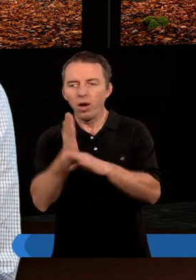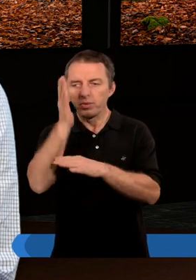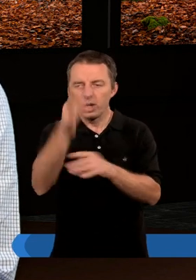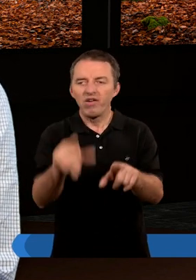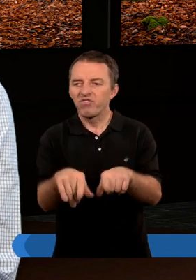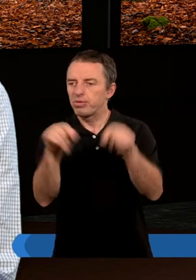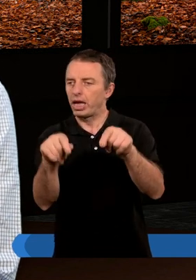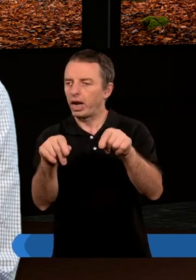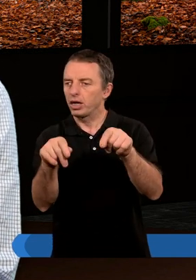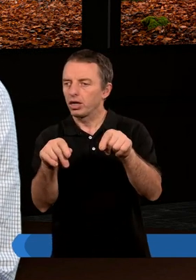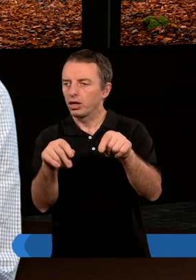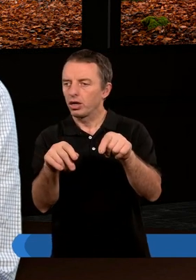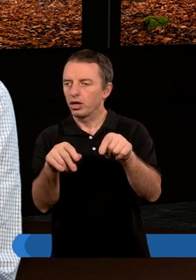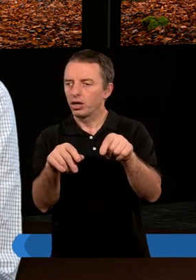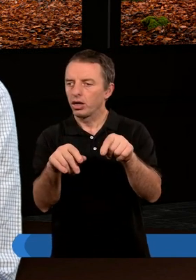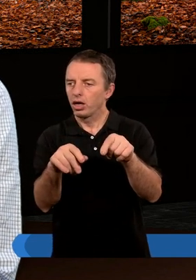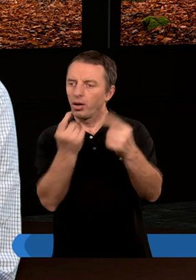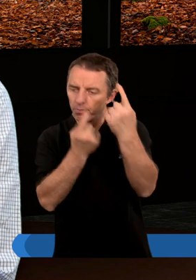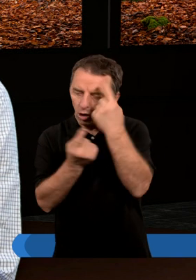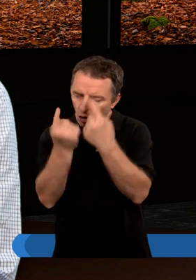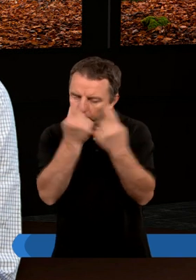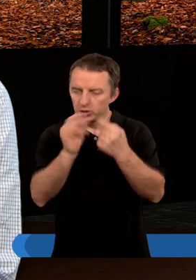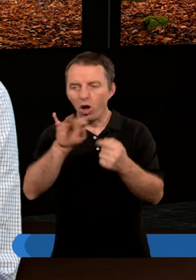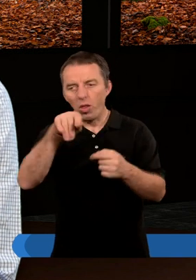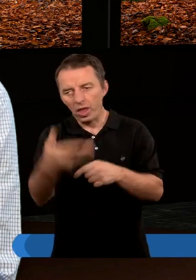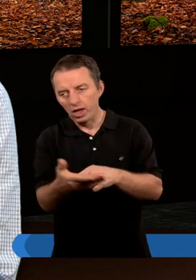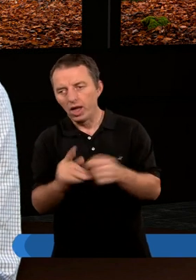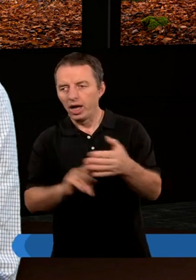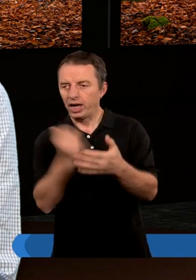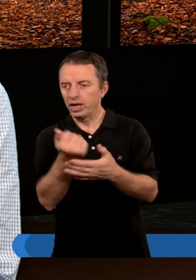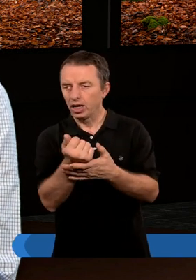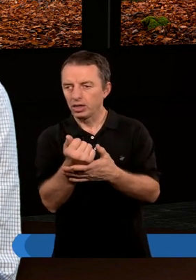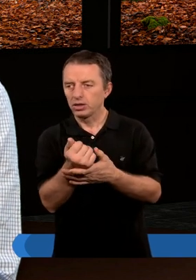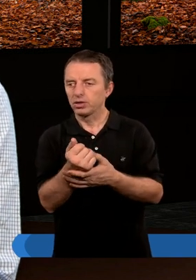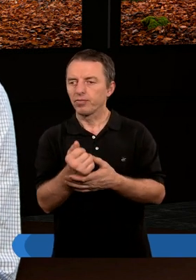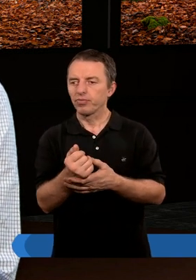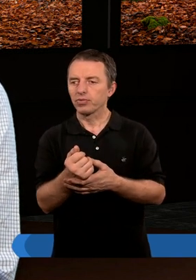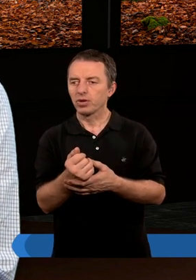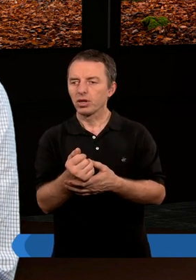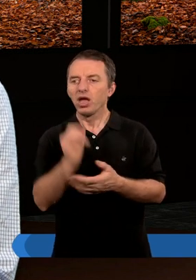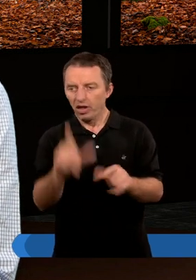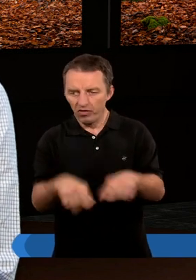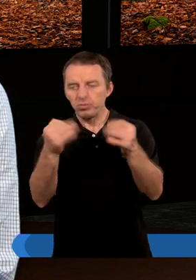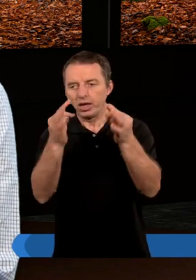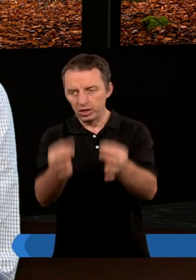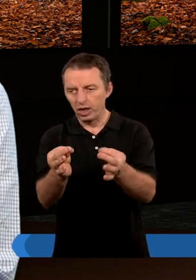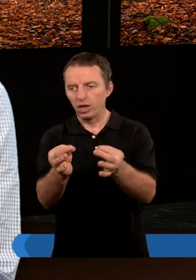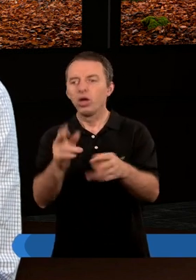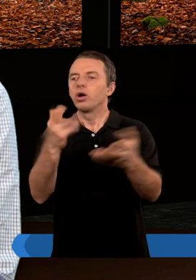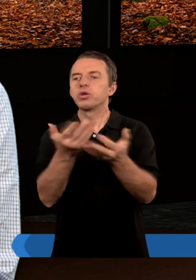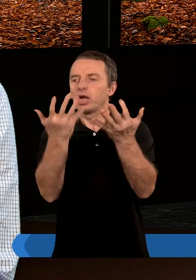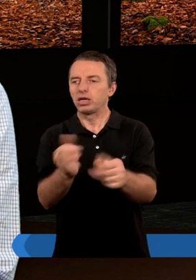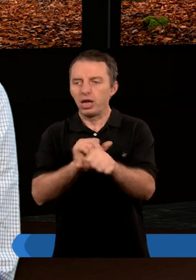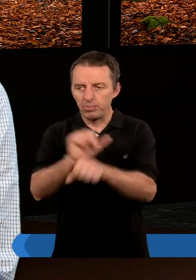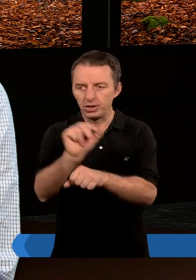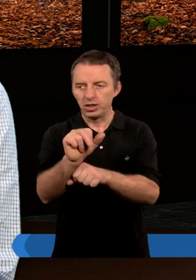przyszłości. Wybieraj. Pomyśl o tym teraz i wybieraj teraz, gdzie ty